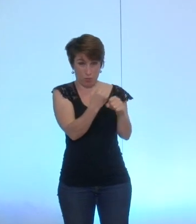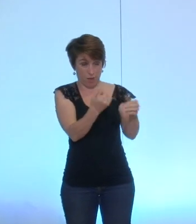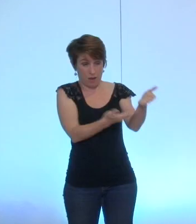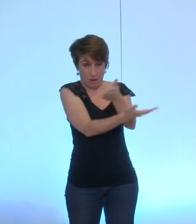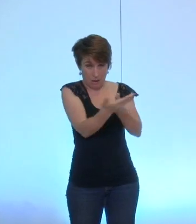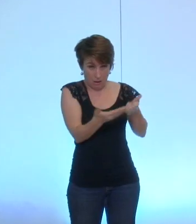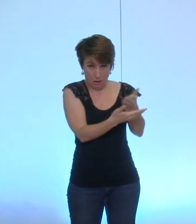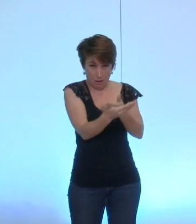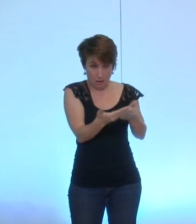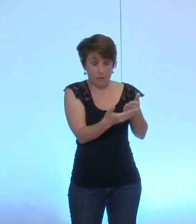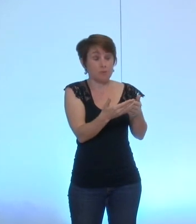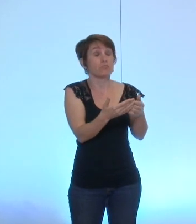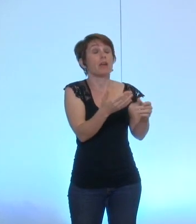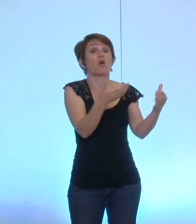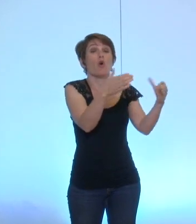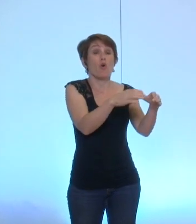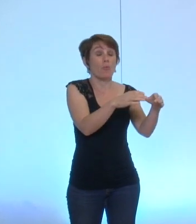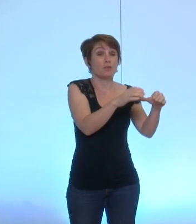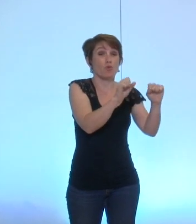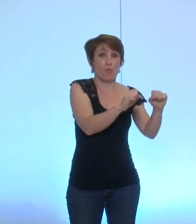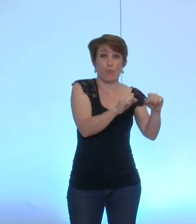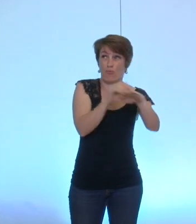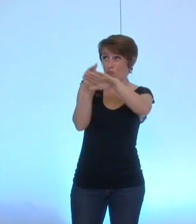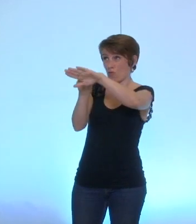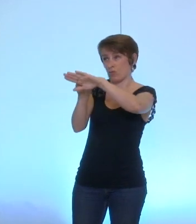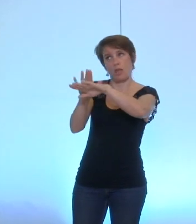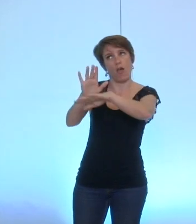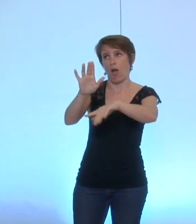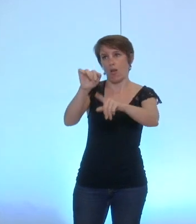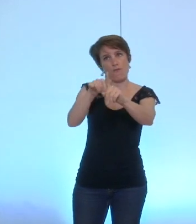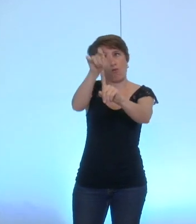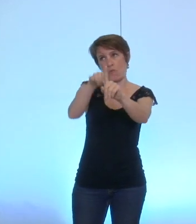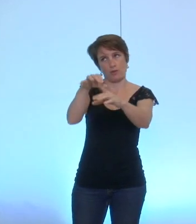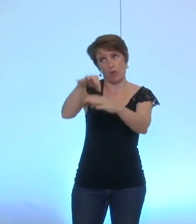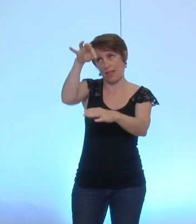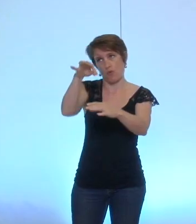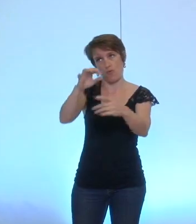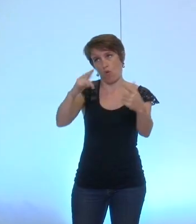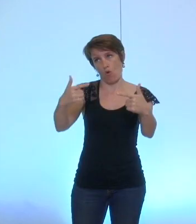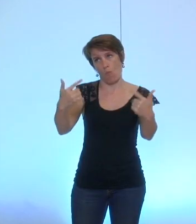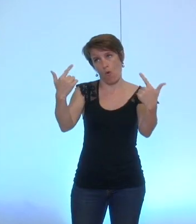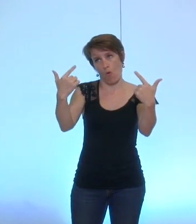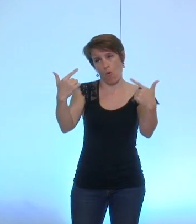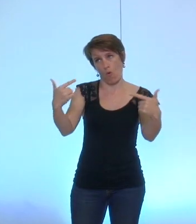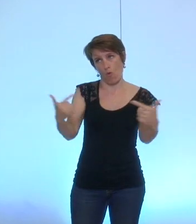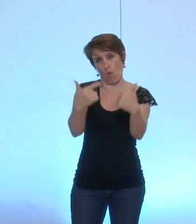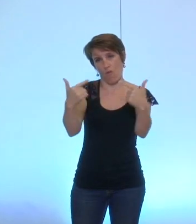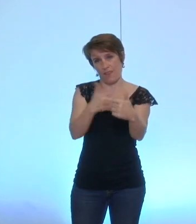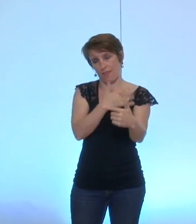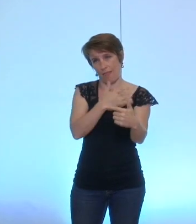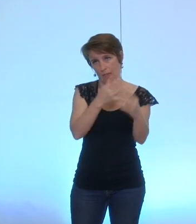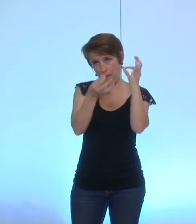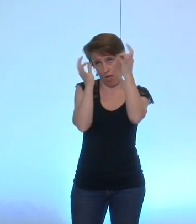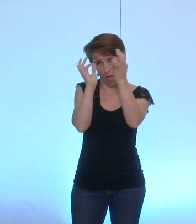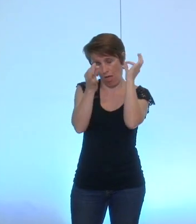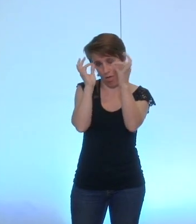conseillent au maire de retirer une délégation ou une fonction à un élu parce qu'il serait en position de conflit d'intérêt que le maire va dans ce sens là